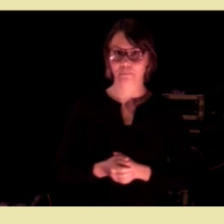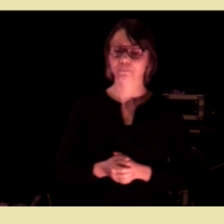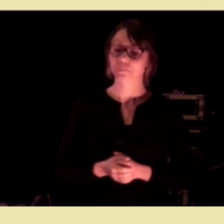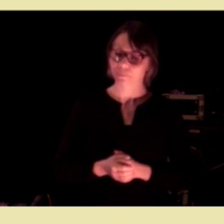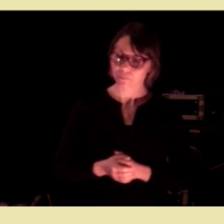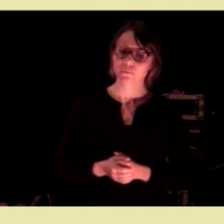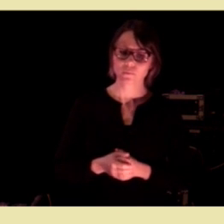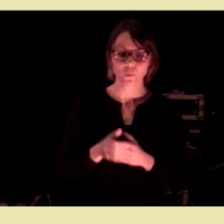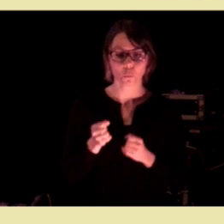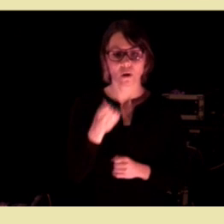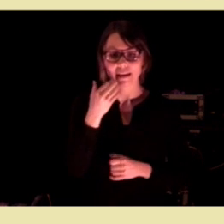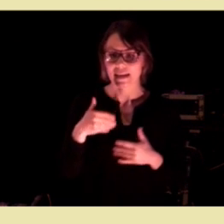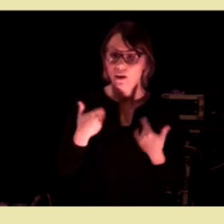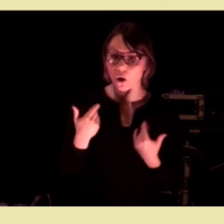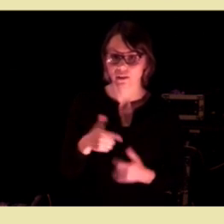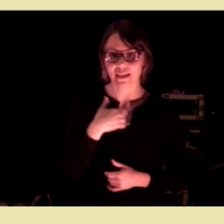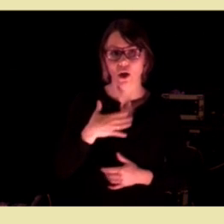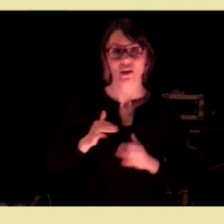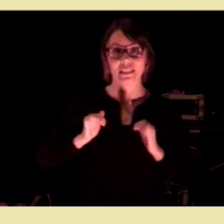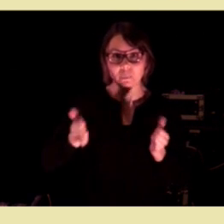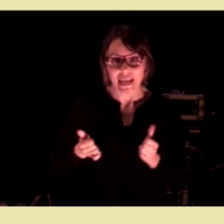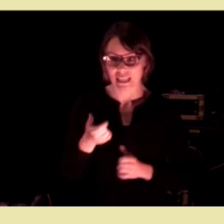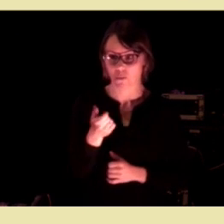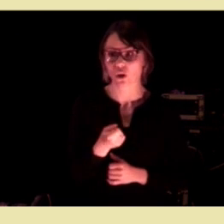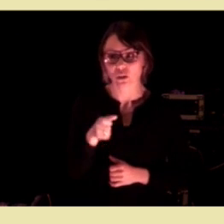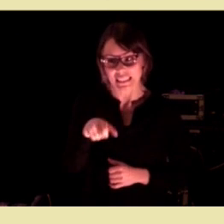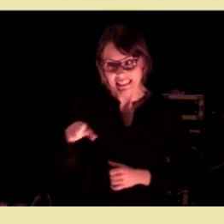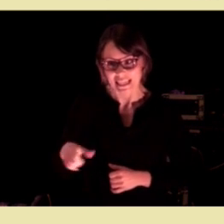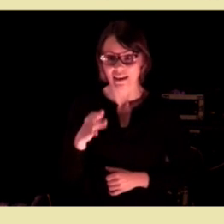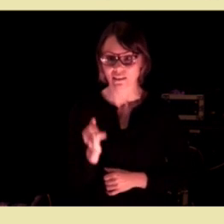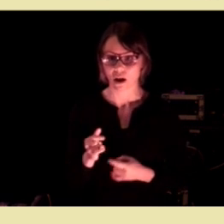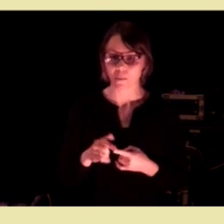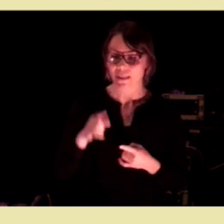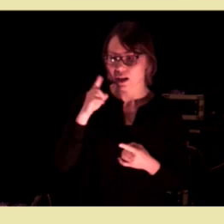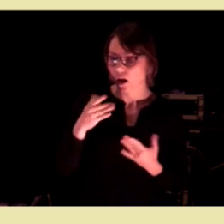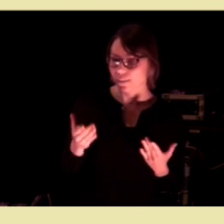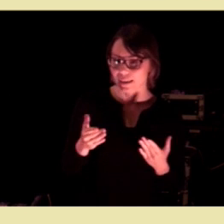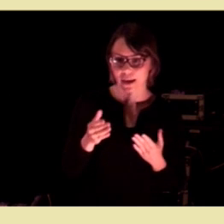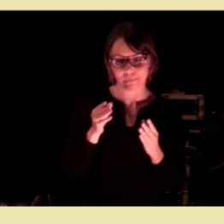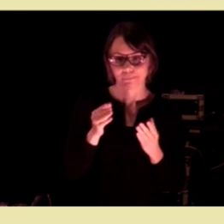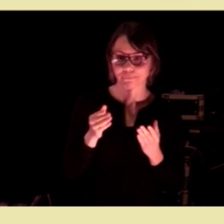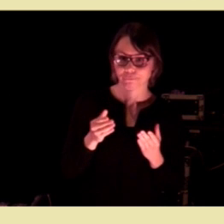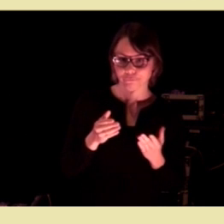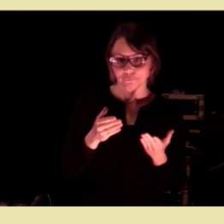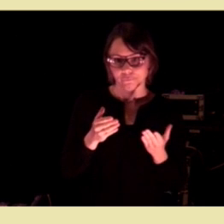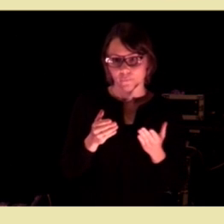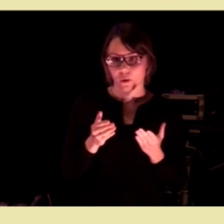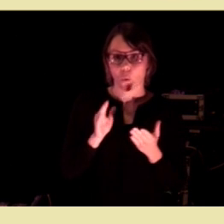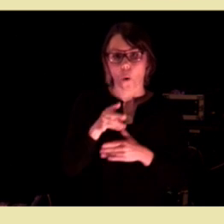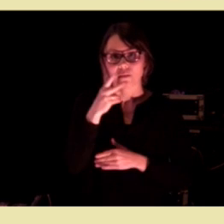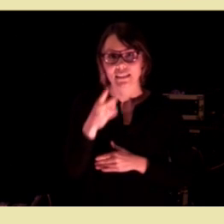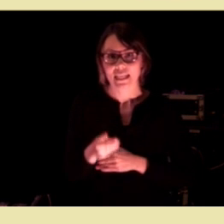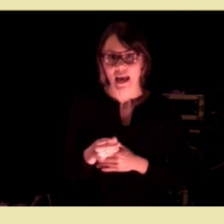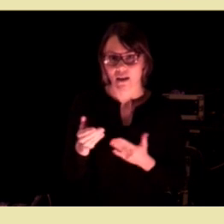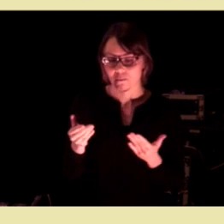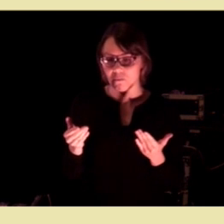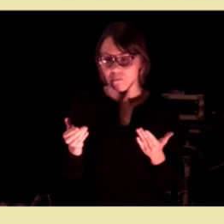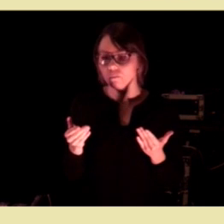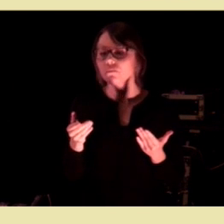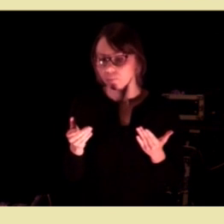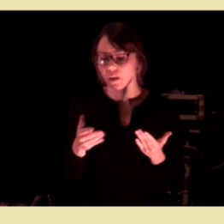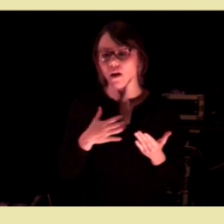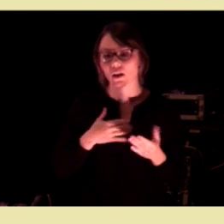Da skal vi være glad for at vi har sprekepensjonister, men vi kan heller ikke lukke øynene for at det er et